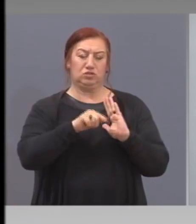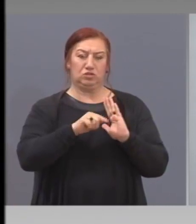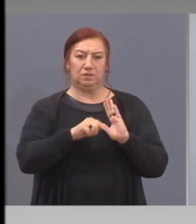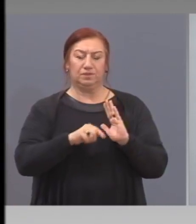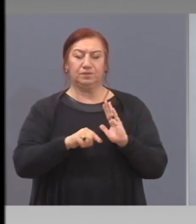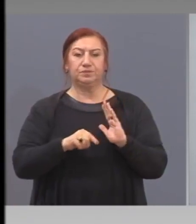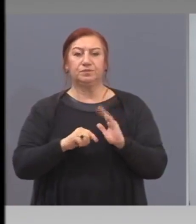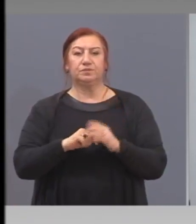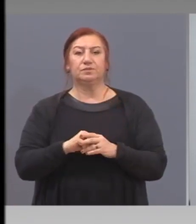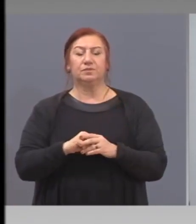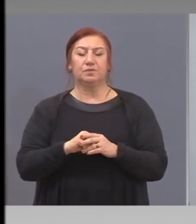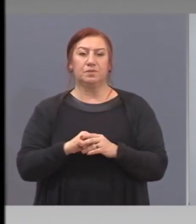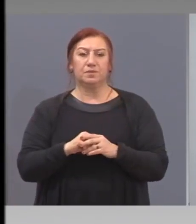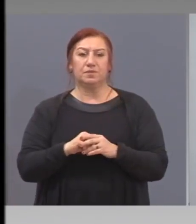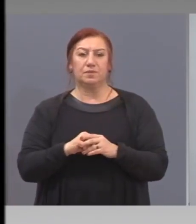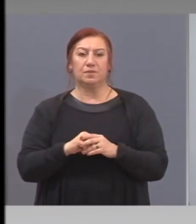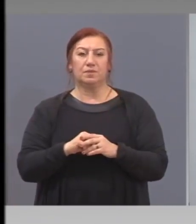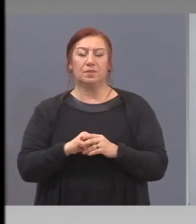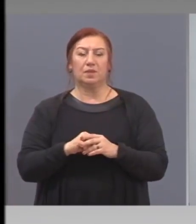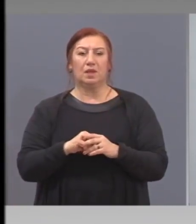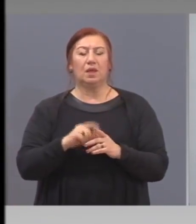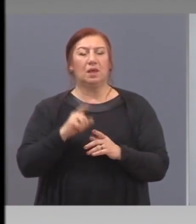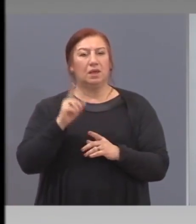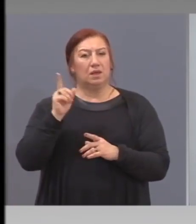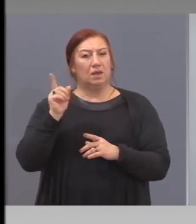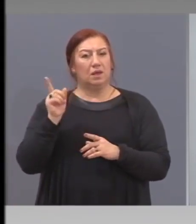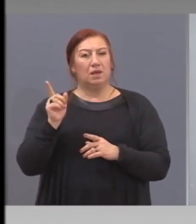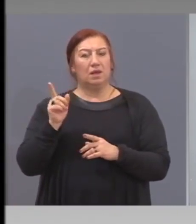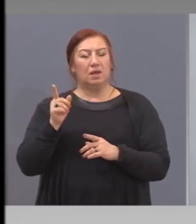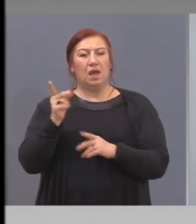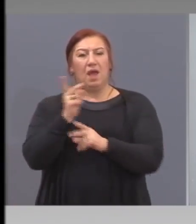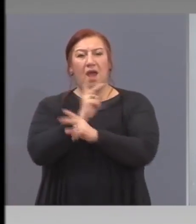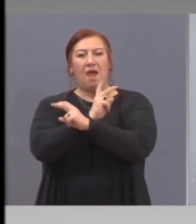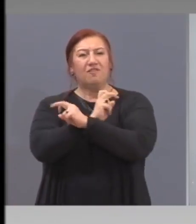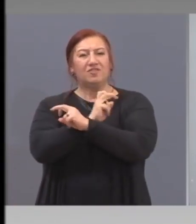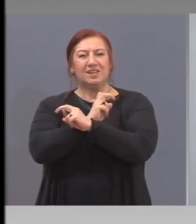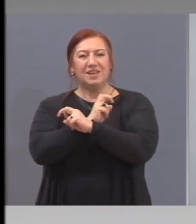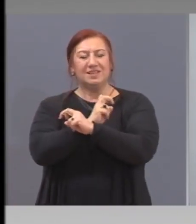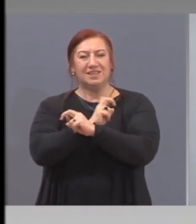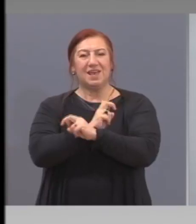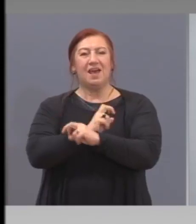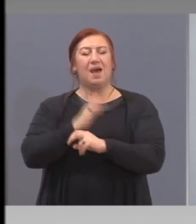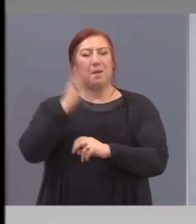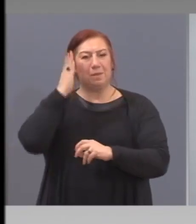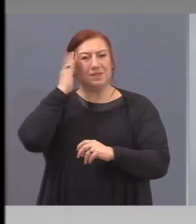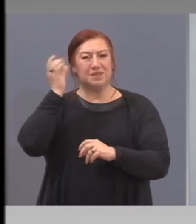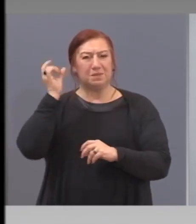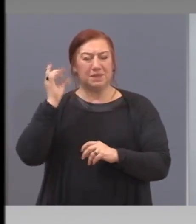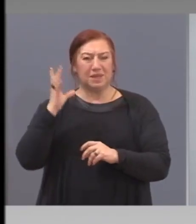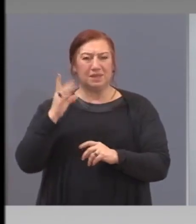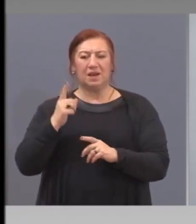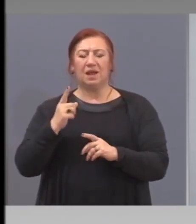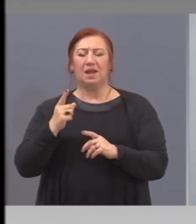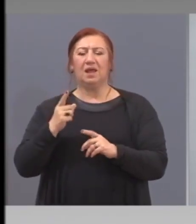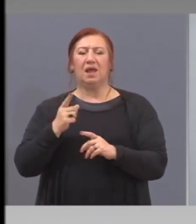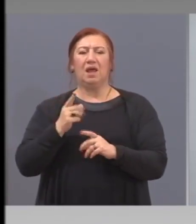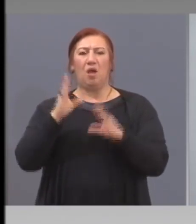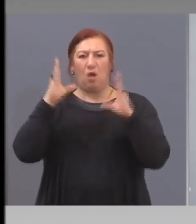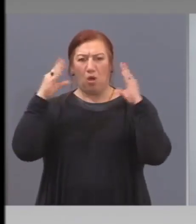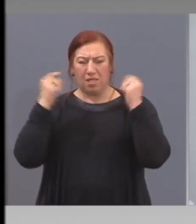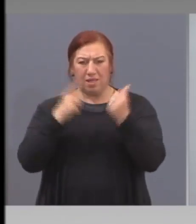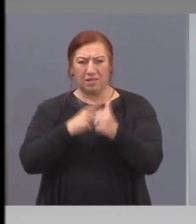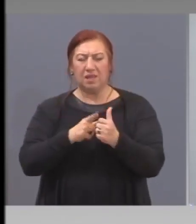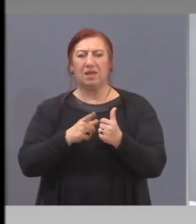Польския. Премьера. Австрийския канцлер. Една по една. Холандия, мисля, че.